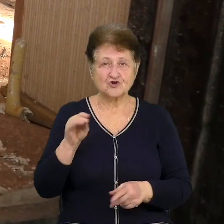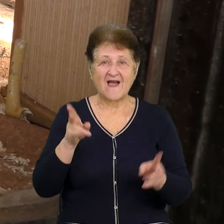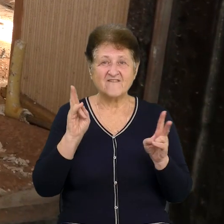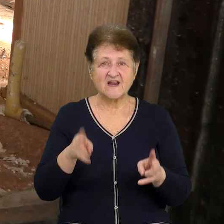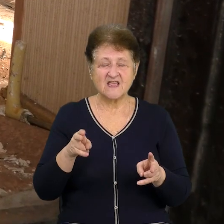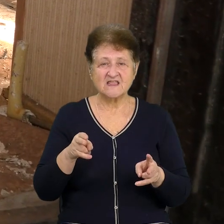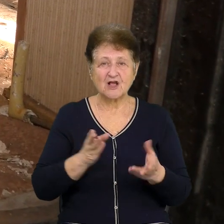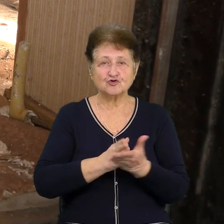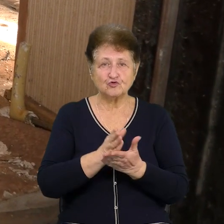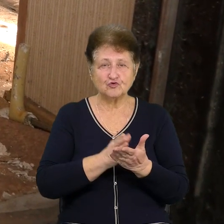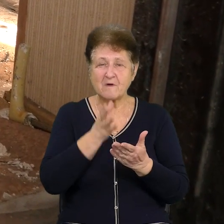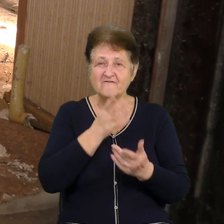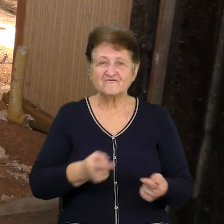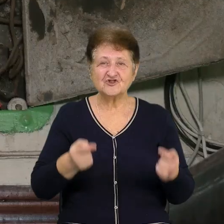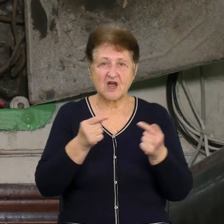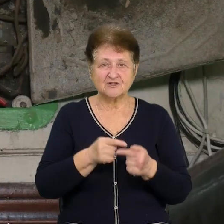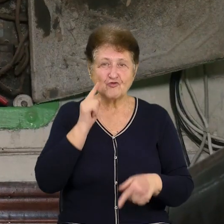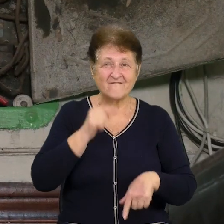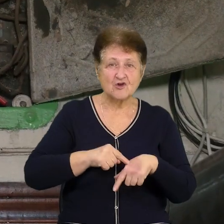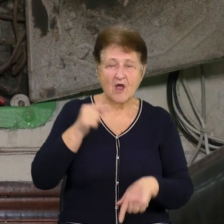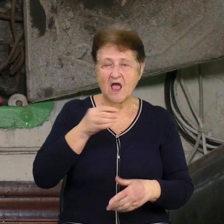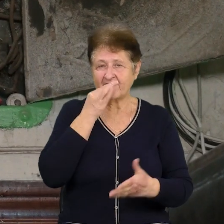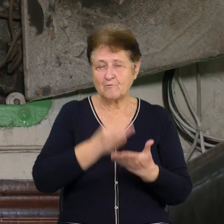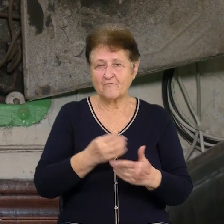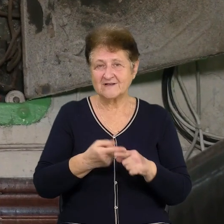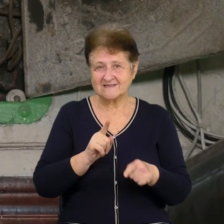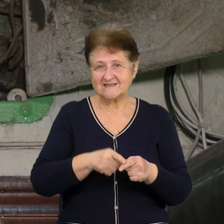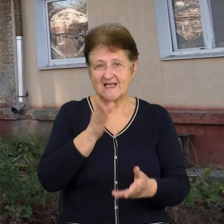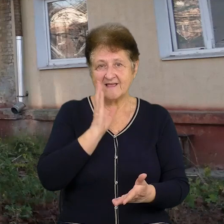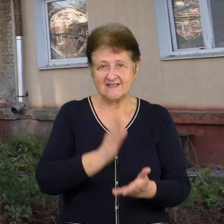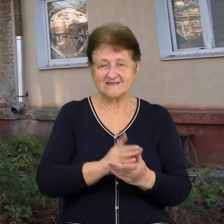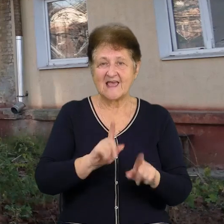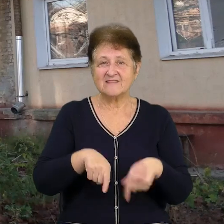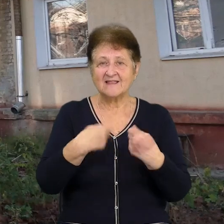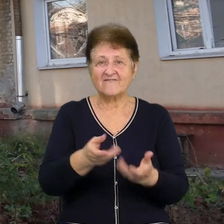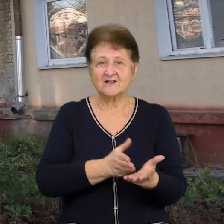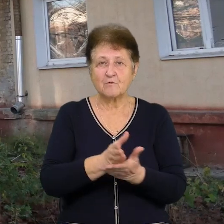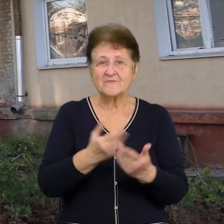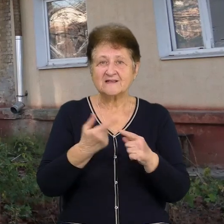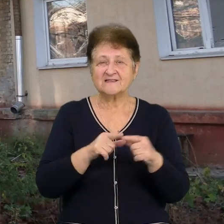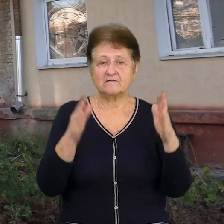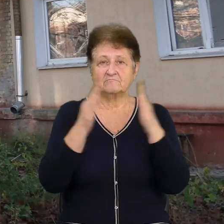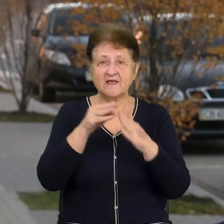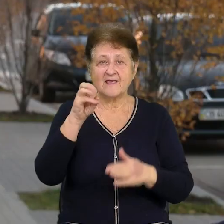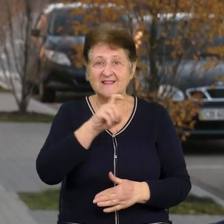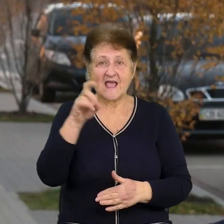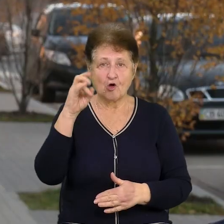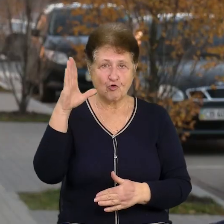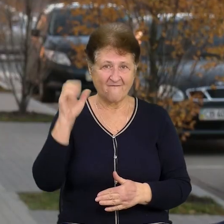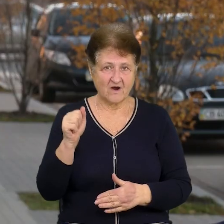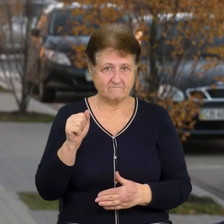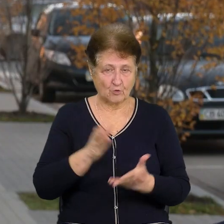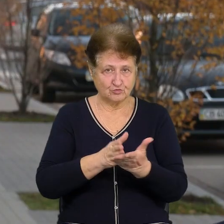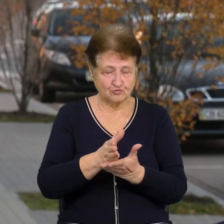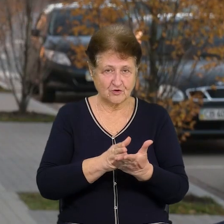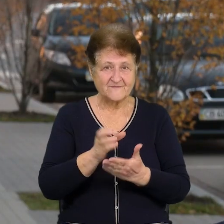служба відреагувала вчасно, але відповідальність за це несе надавач послуг. Цей будинок обслуговує фірма «Технова». Зранку